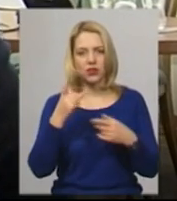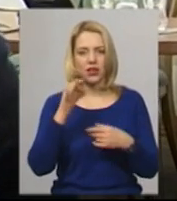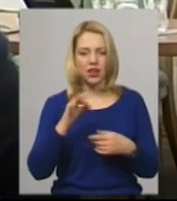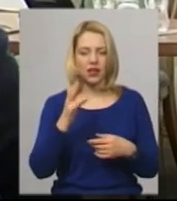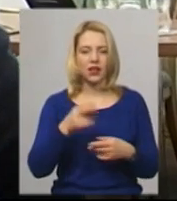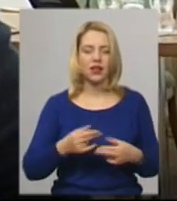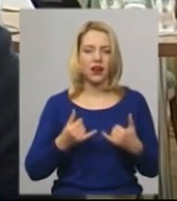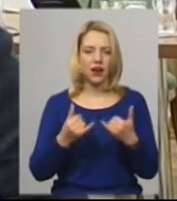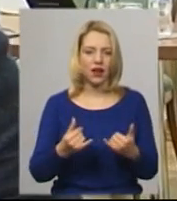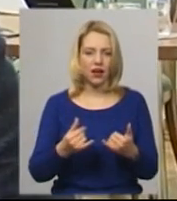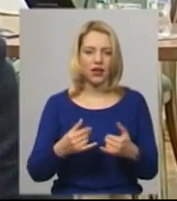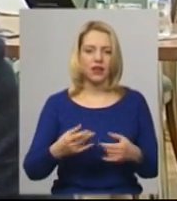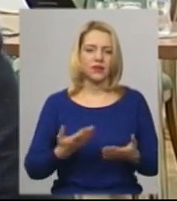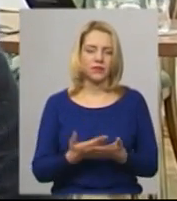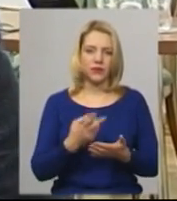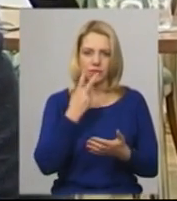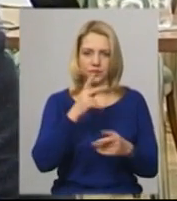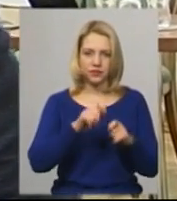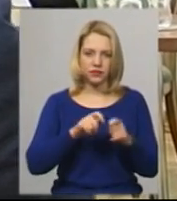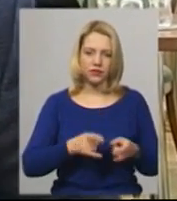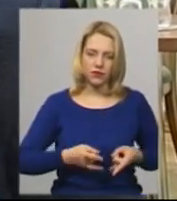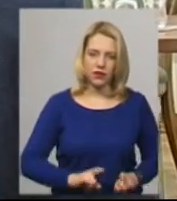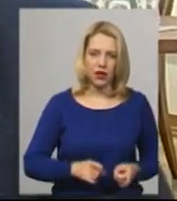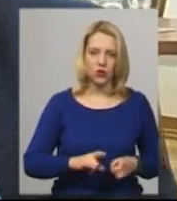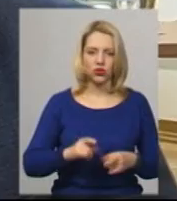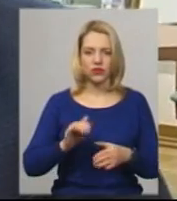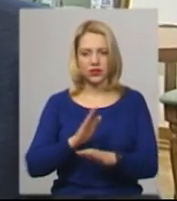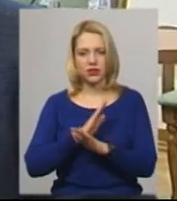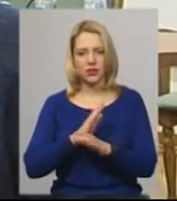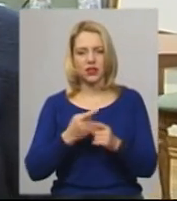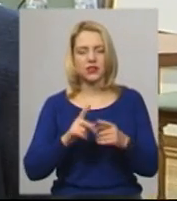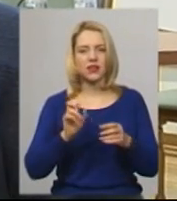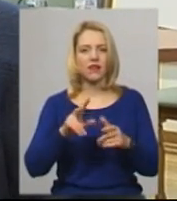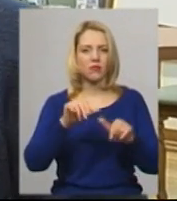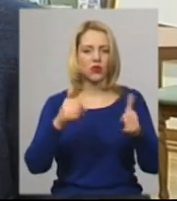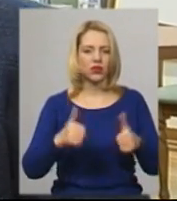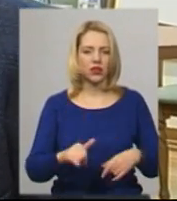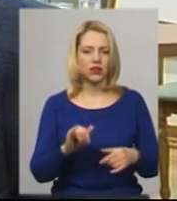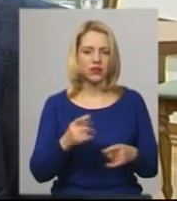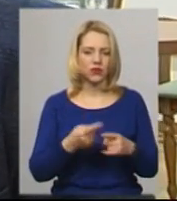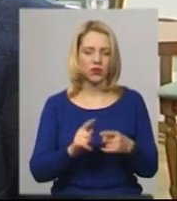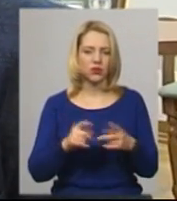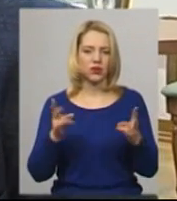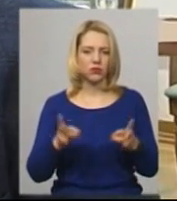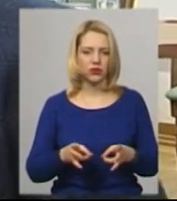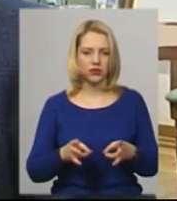процесів. Тобто, народжування, смертність. Це ж моделі, тому вони потребують